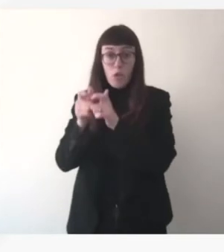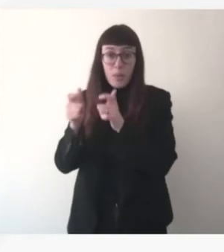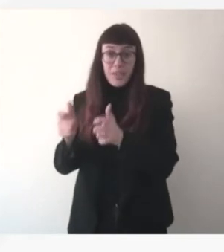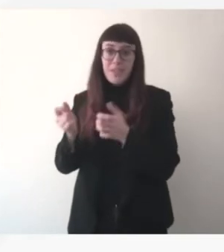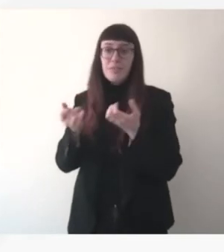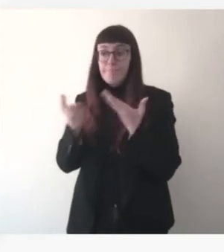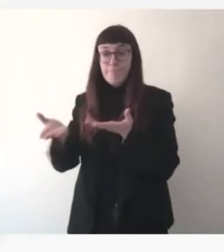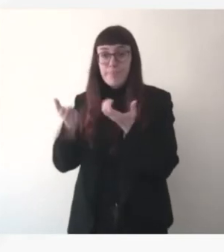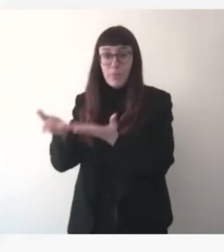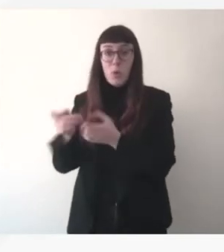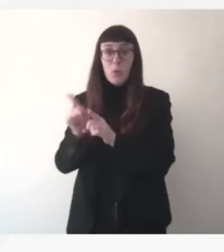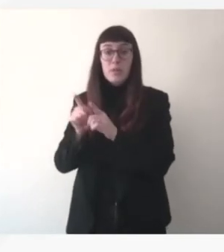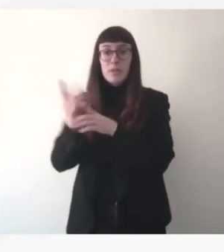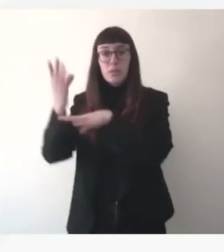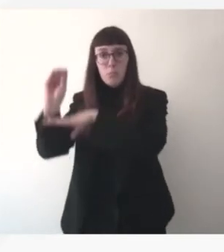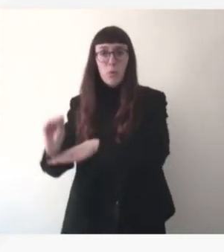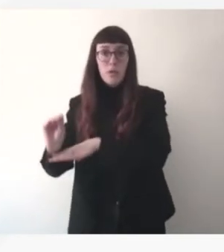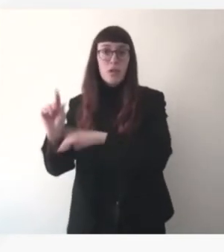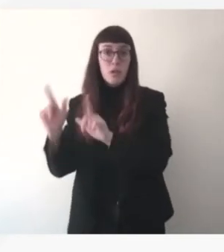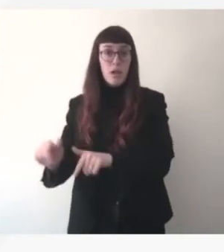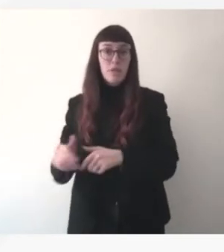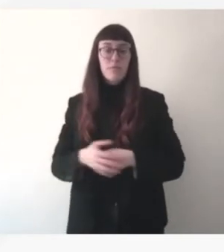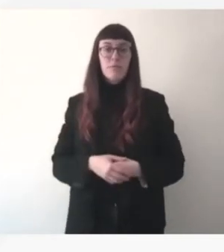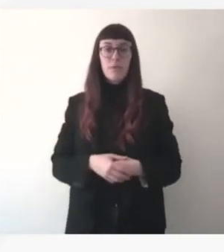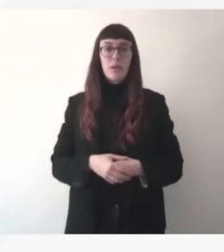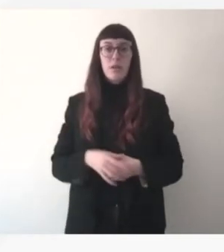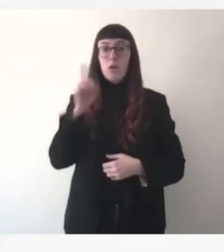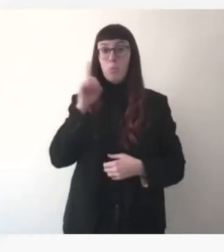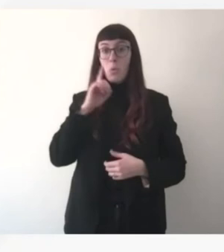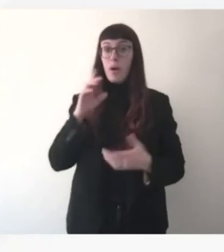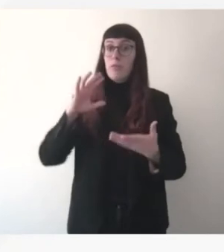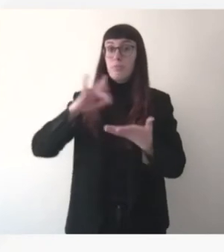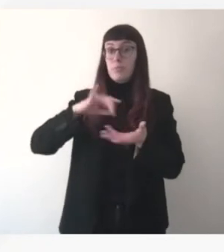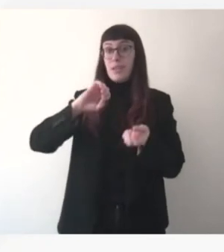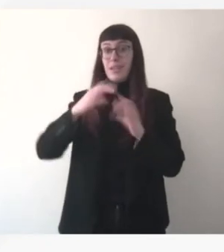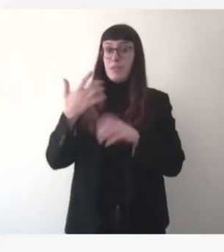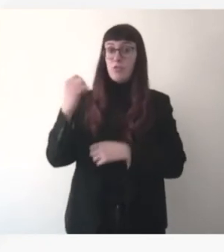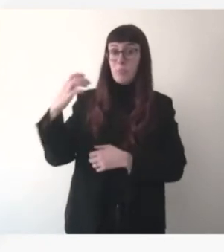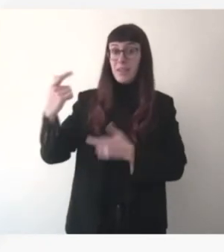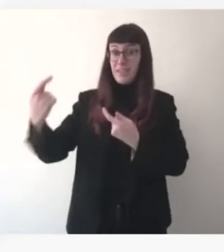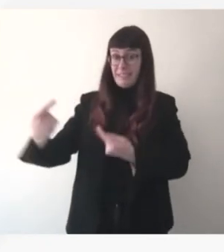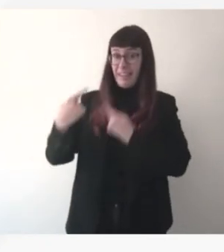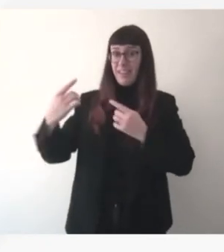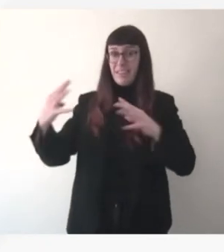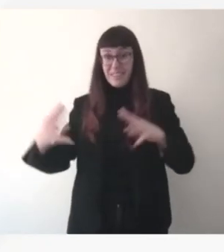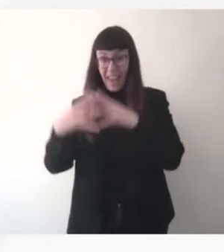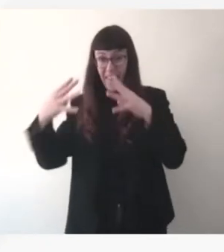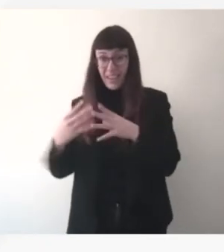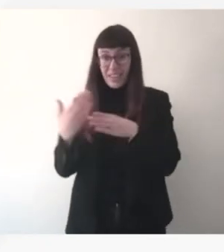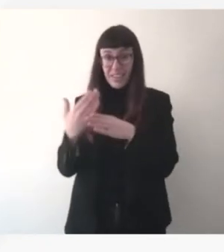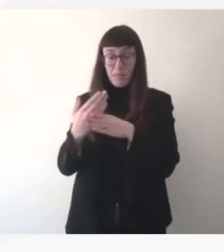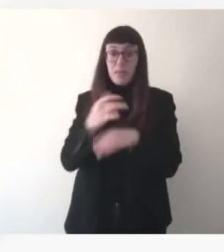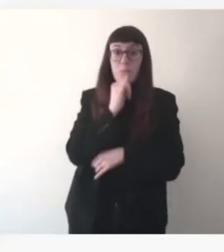La spécificité de la cyberguerre c'est que tout le monde est sur la ligne de front. Ce n pas parce que vous êtes une PME, ce n pas parce que